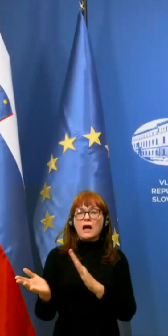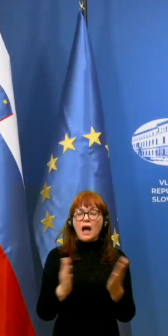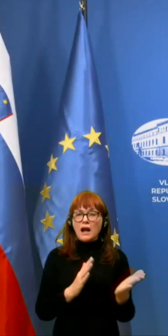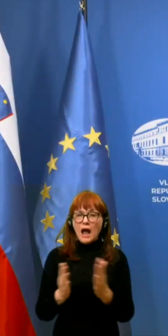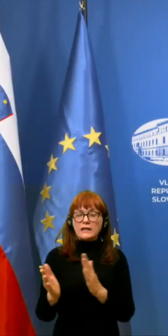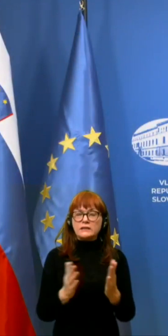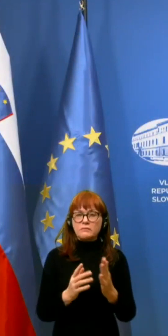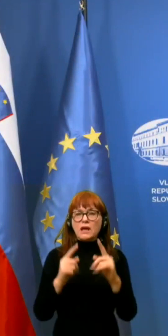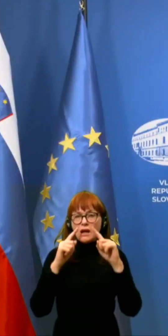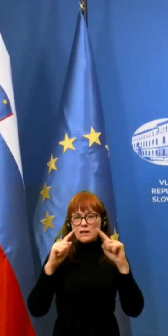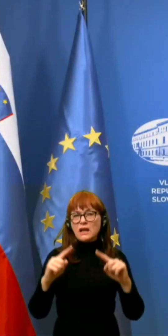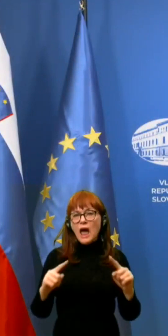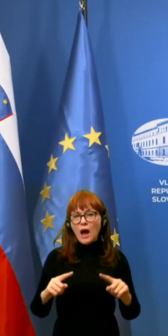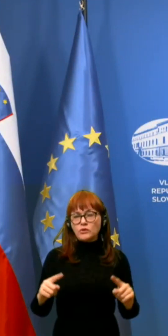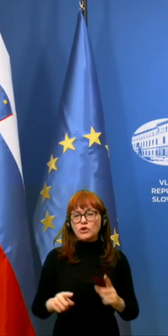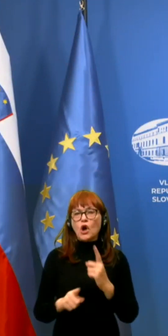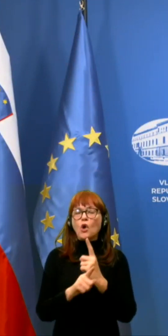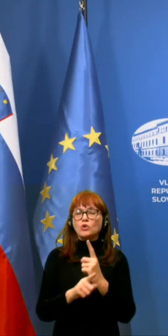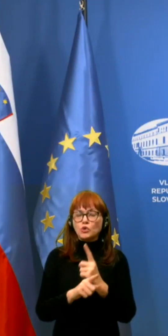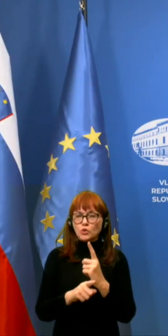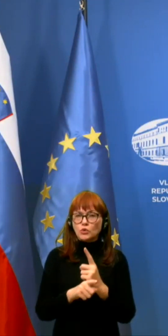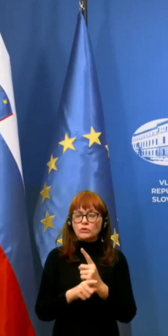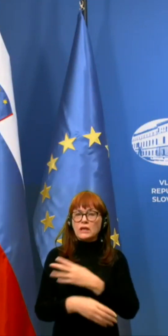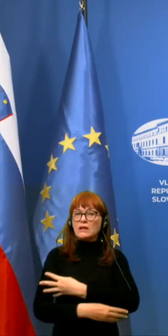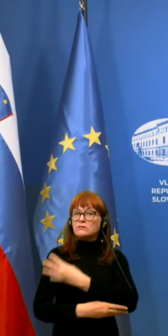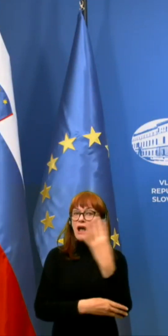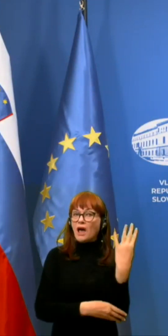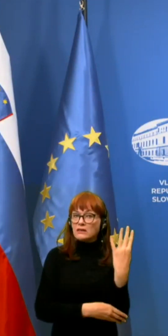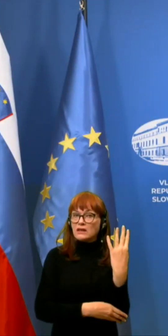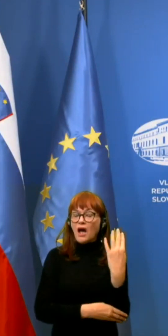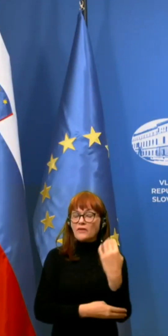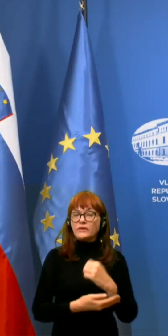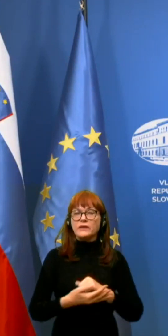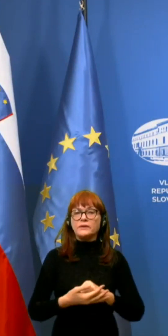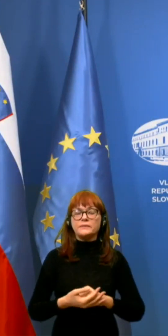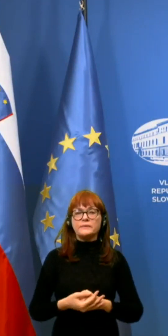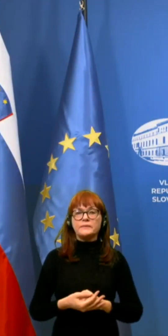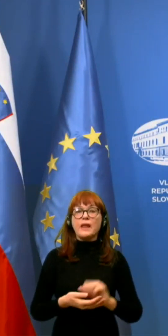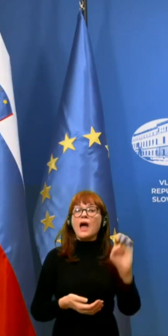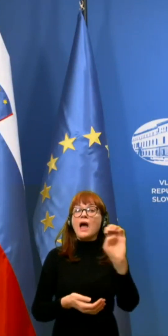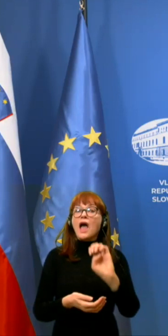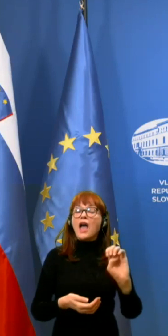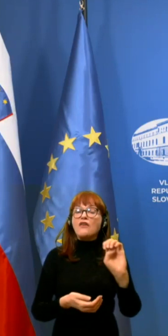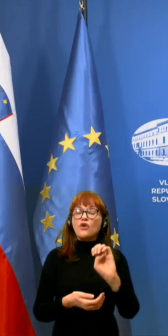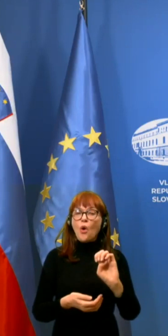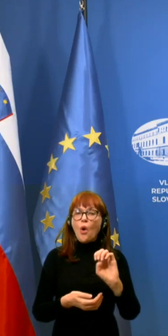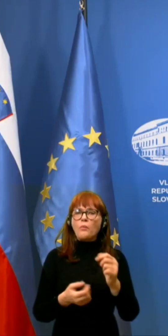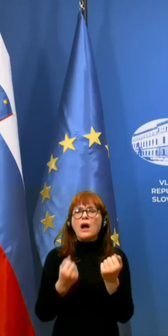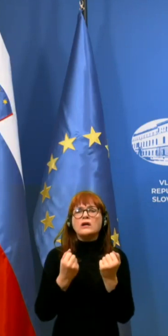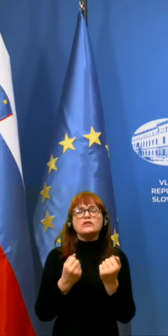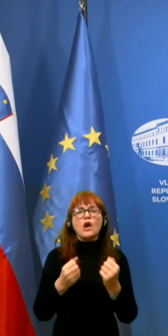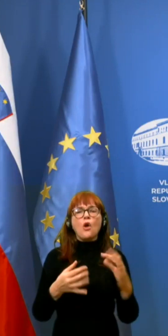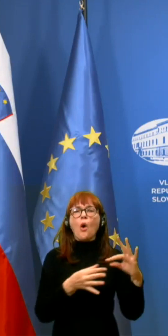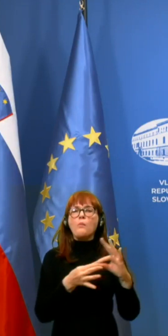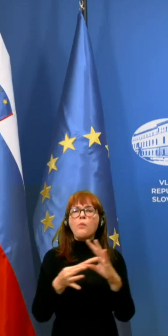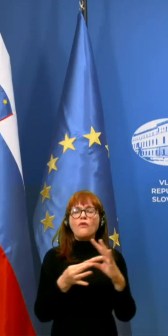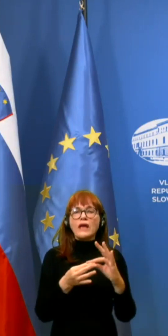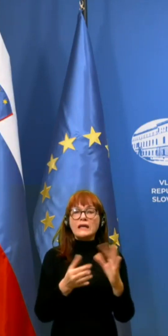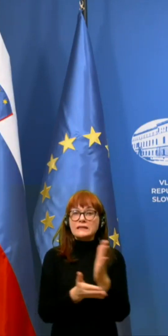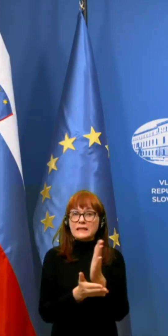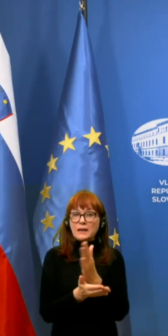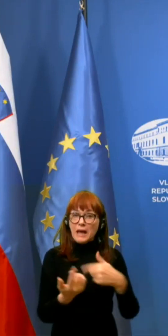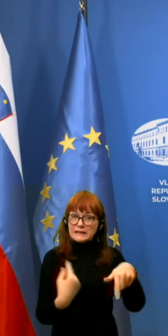slabšajo tudi v Skandinaviji. Evropa je zelo povezana med seboj,